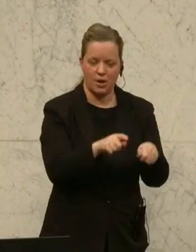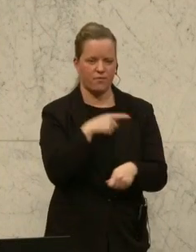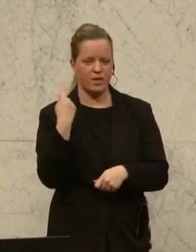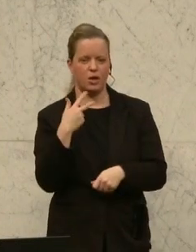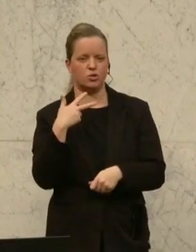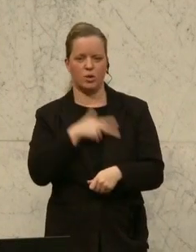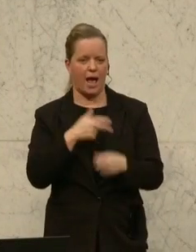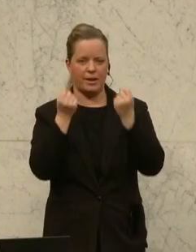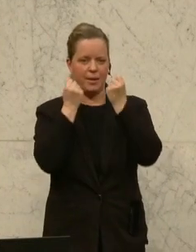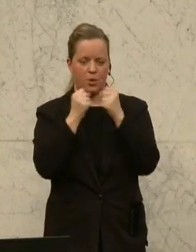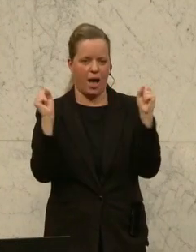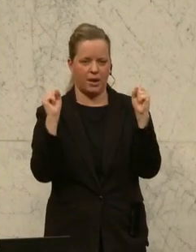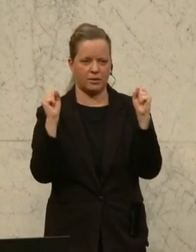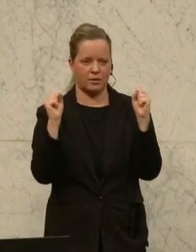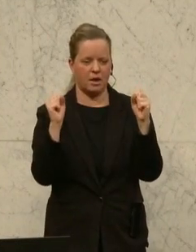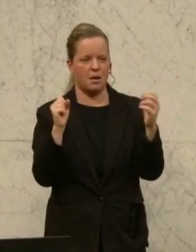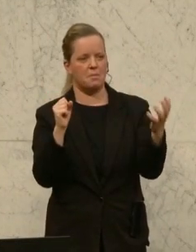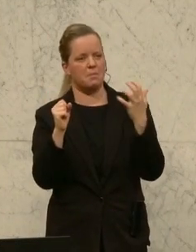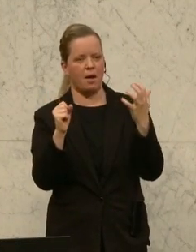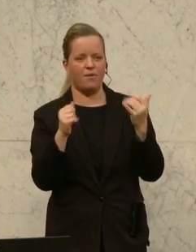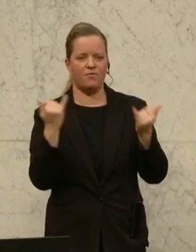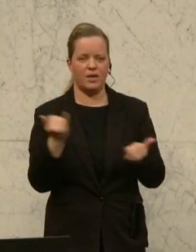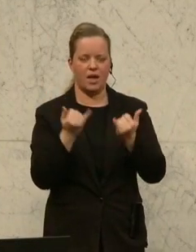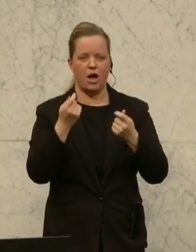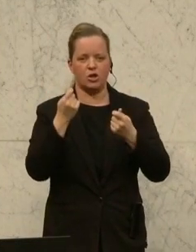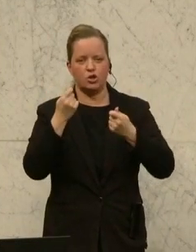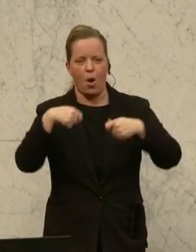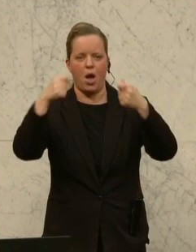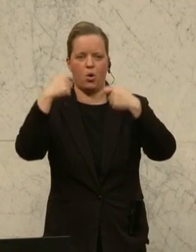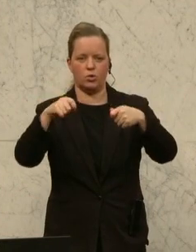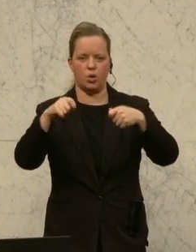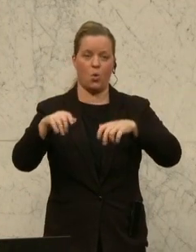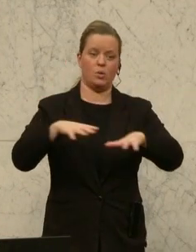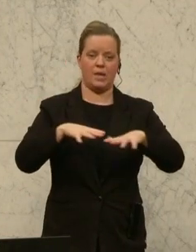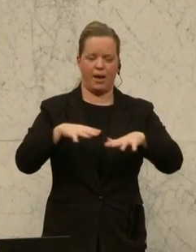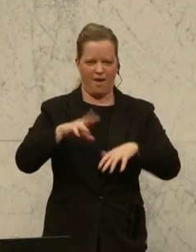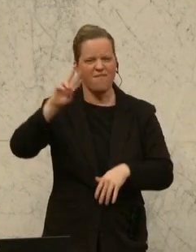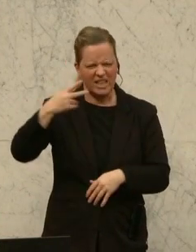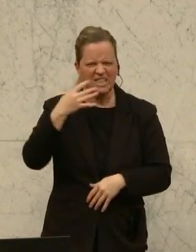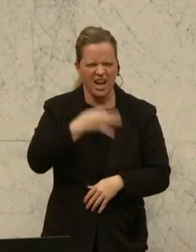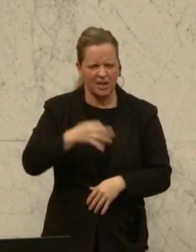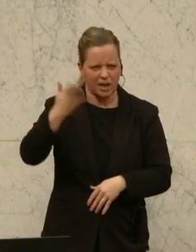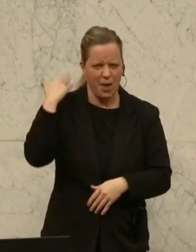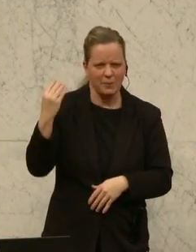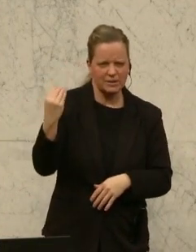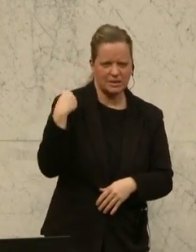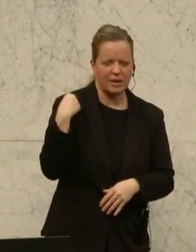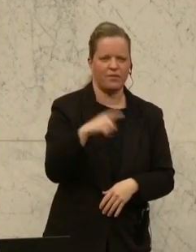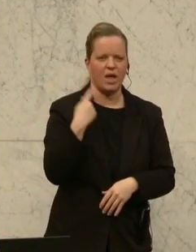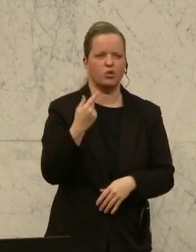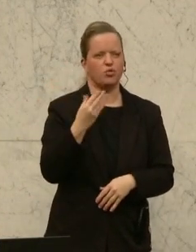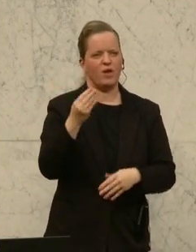Sozialdemokraten hier in Österreich als sogenannte Teuerungshysteriker bezeichnet von Seiten des Vizekanzlers oder wie die Kollegin